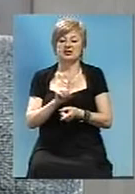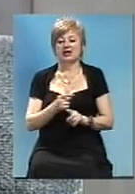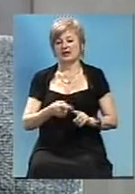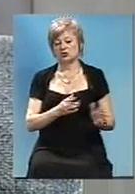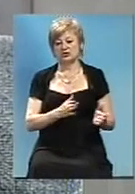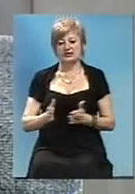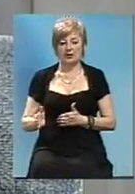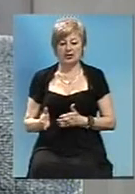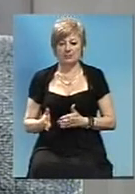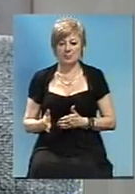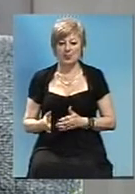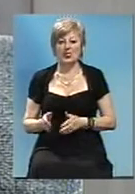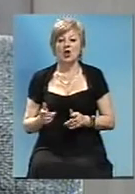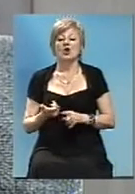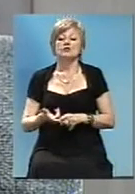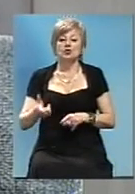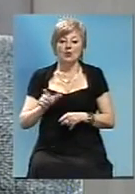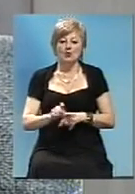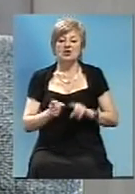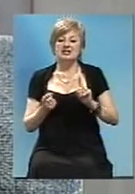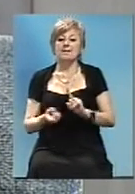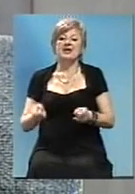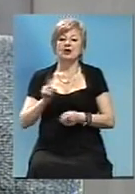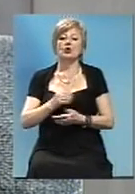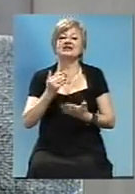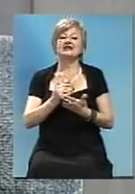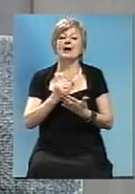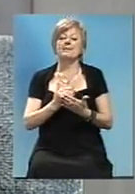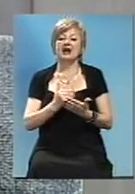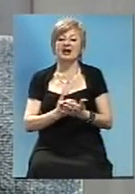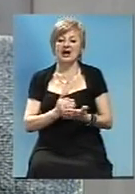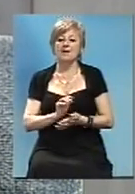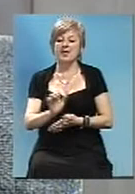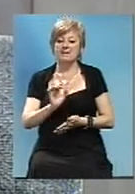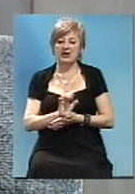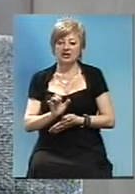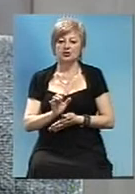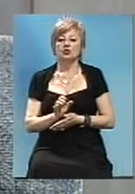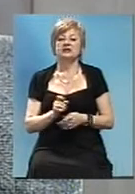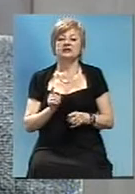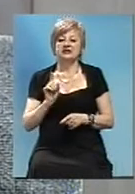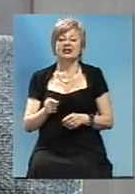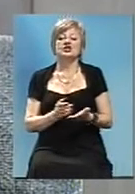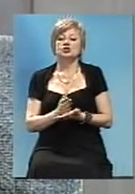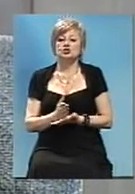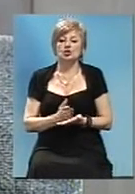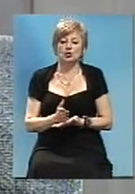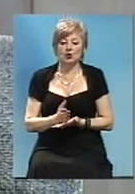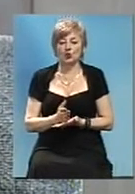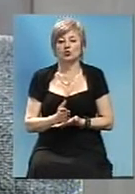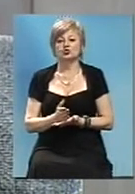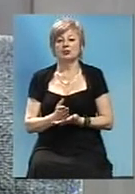Все більше переходит на программні продукти, те же служби, все інновационні,